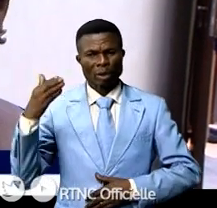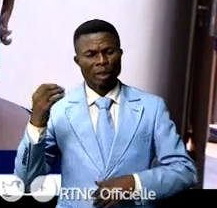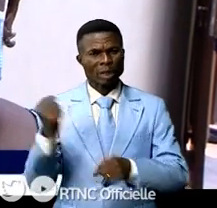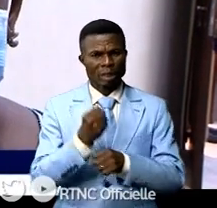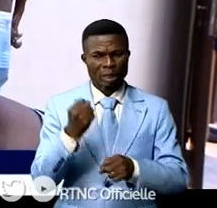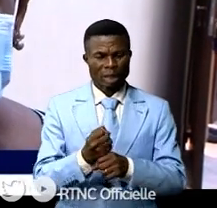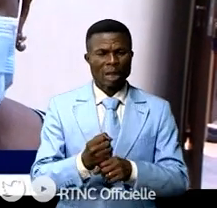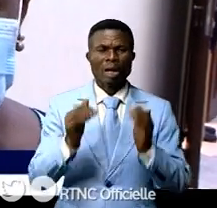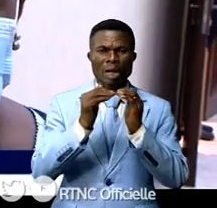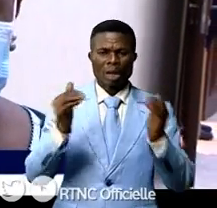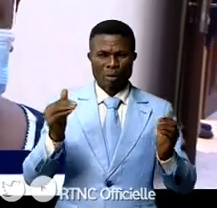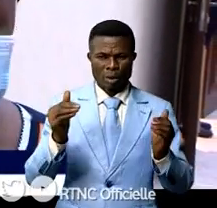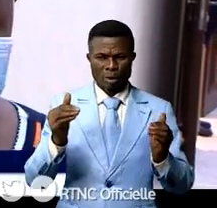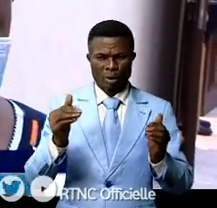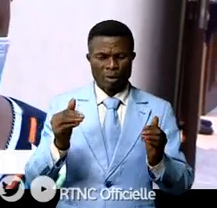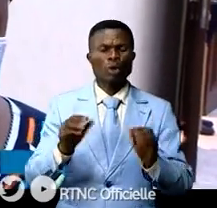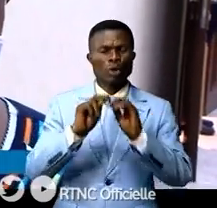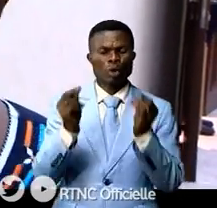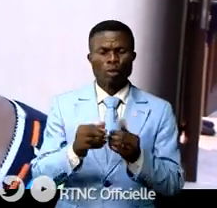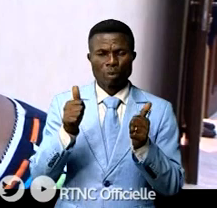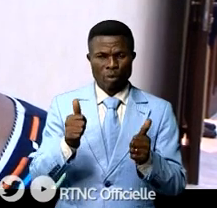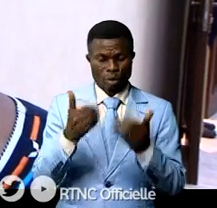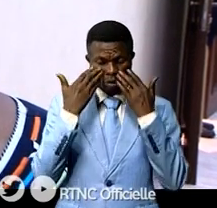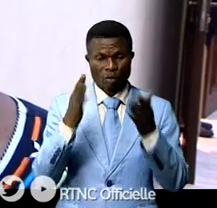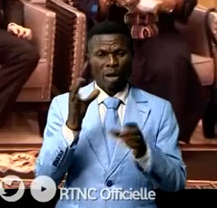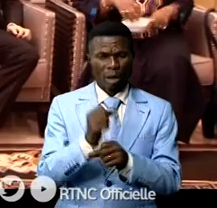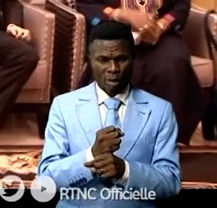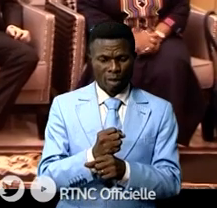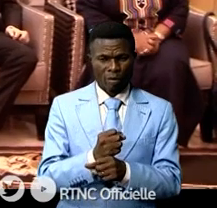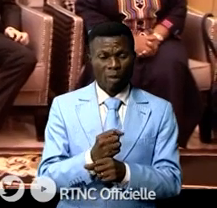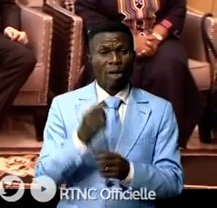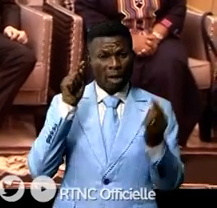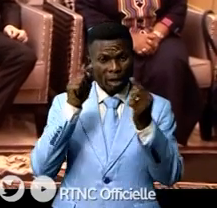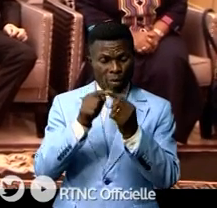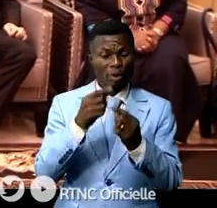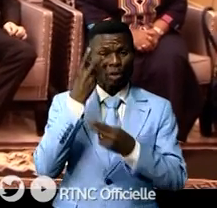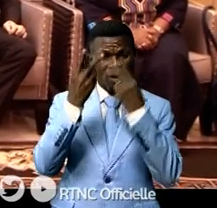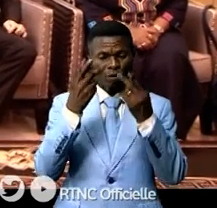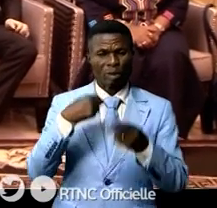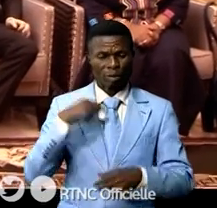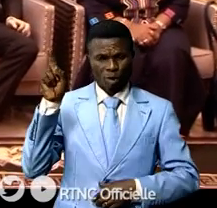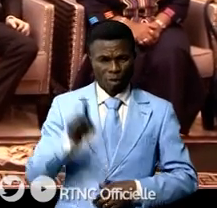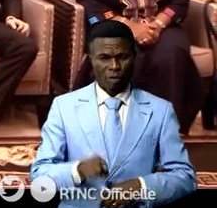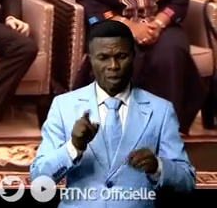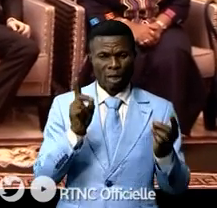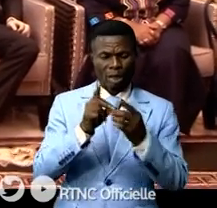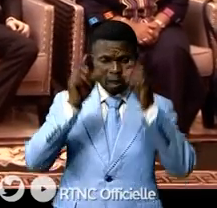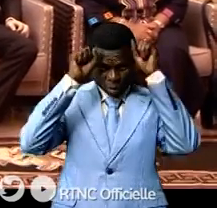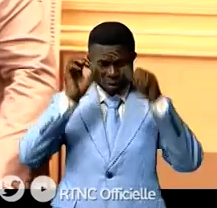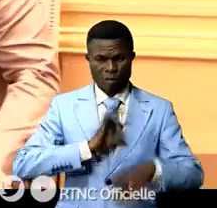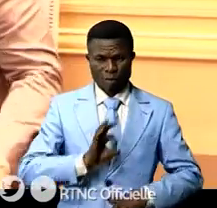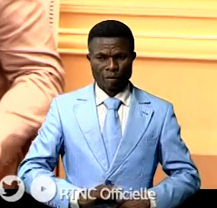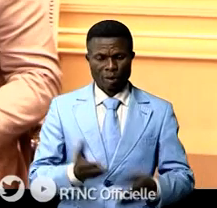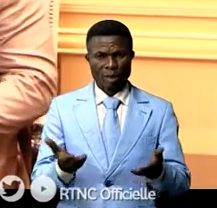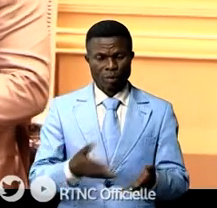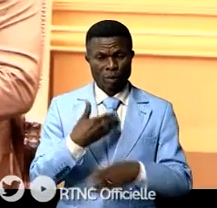travailler à la stabilisation du pays. Donc voilà les grandes questions clés et de